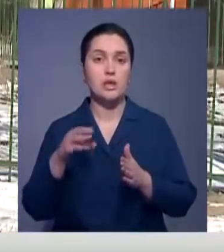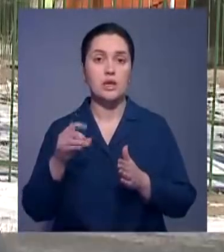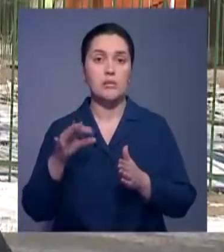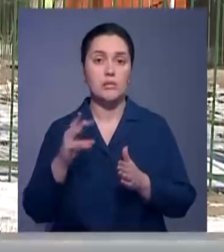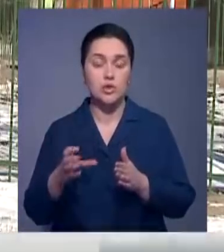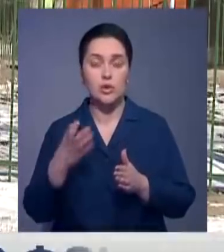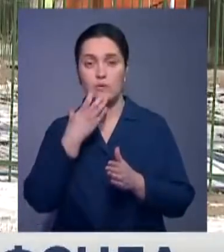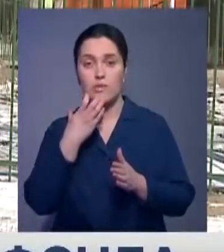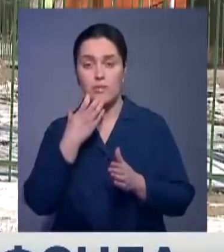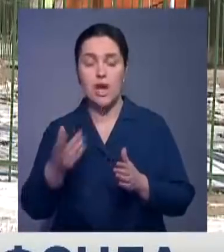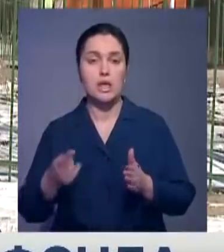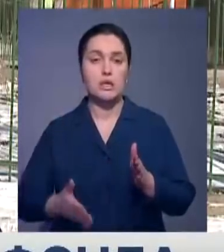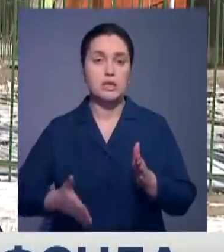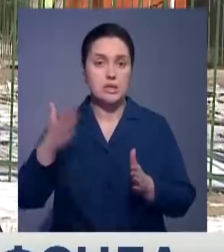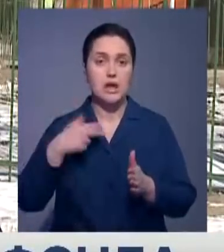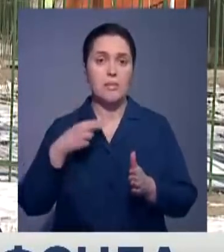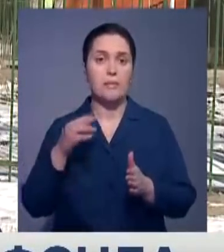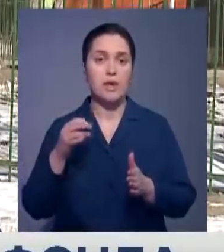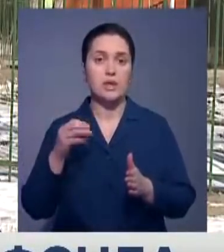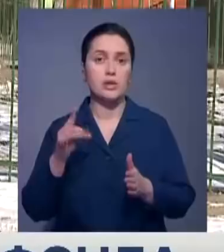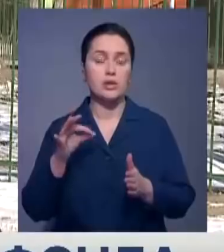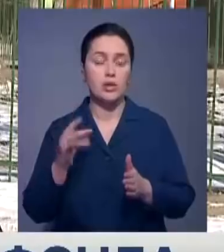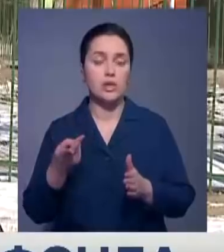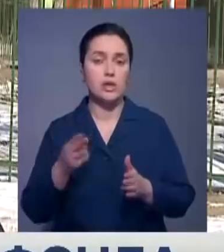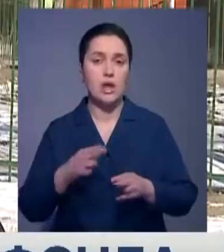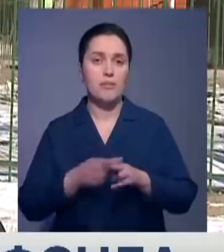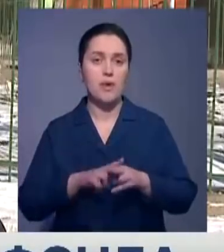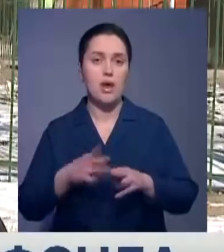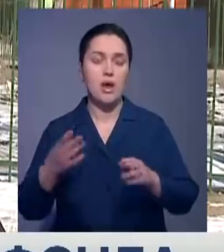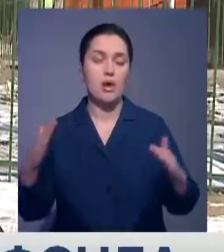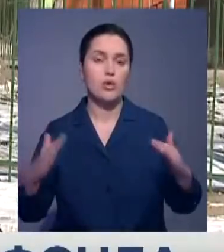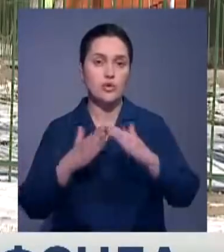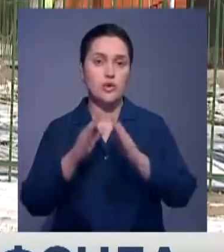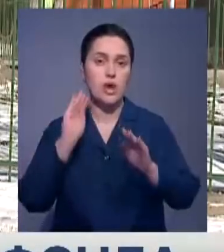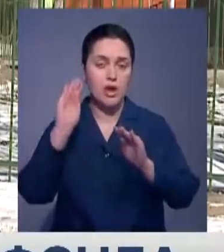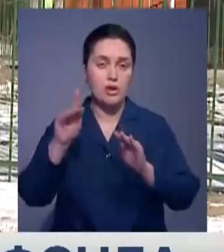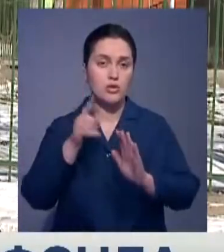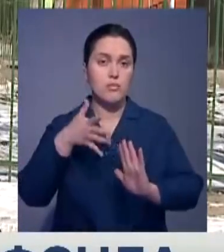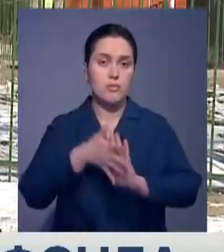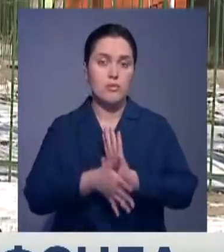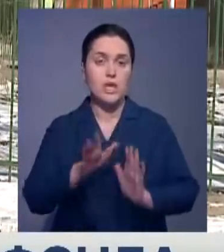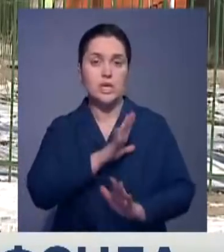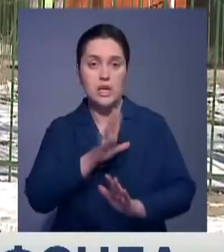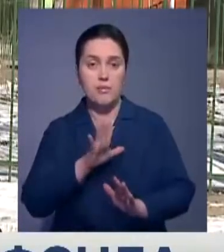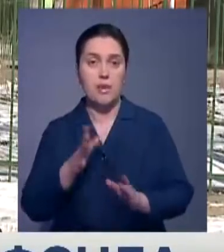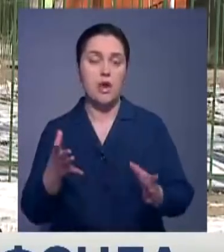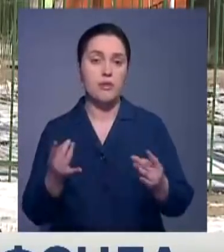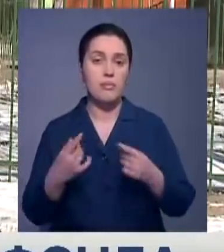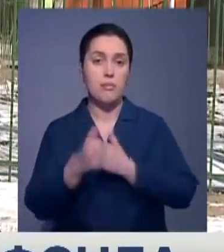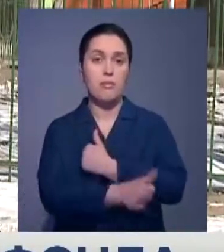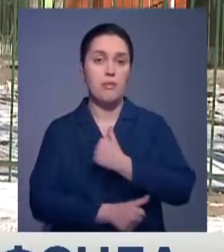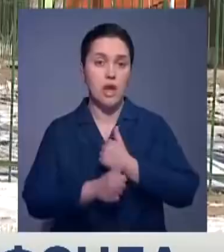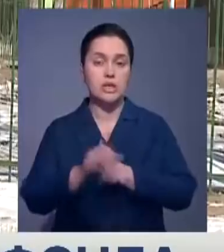стены. Мы работаем с пенетроном, материал для гидроизоляции кровли крыш, который не пропускает влагу. Материалы,